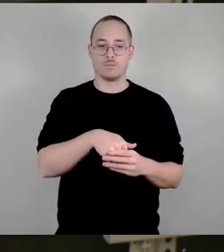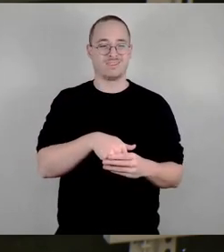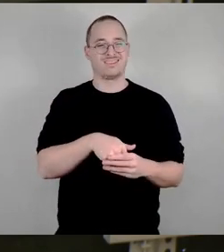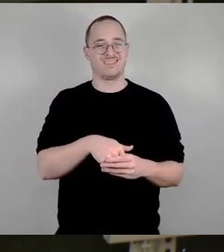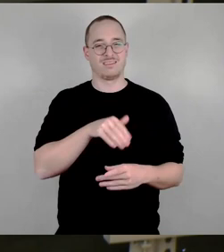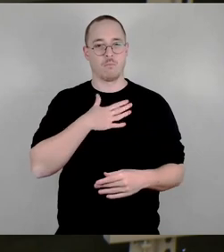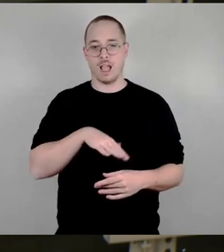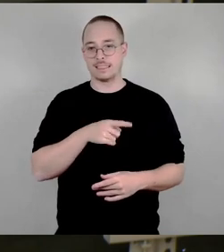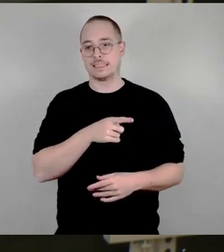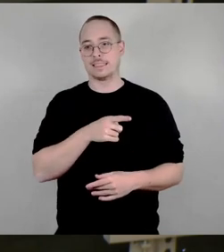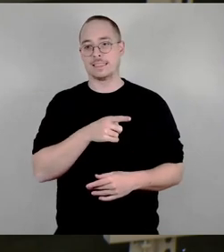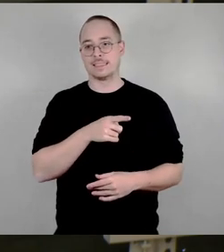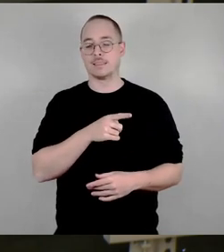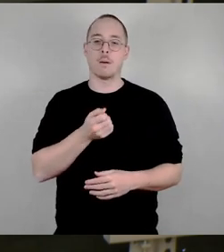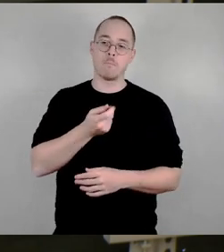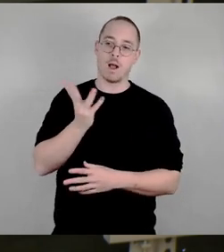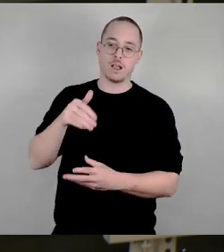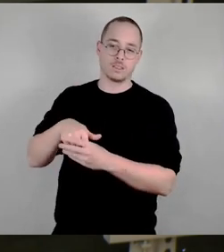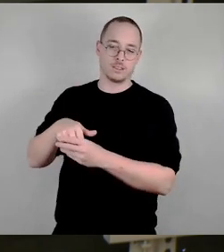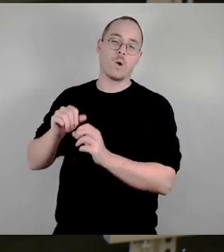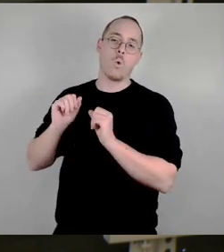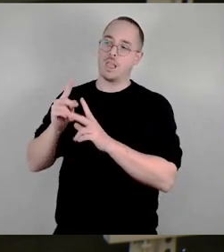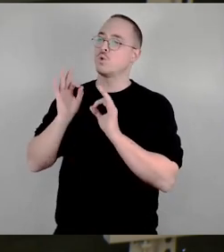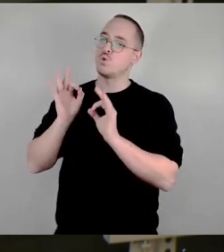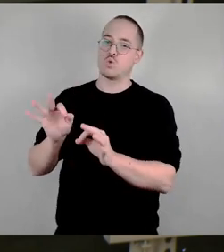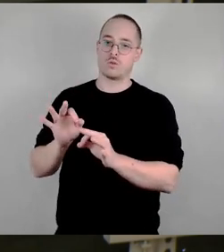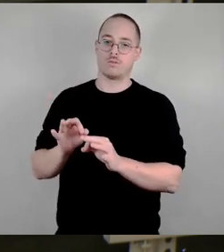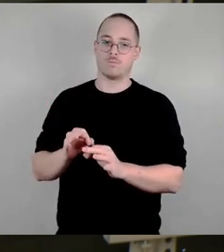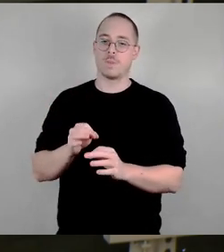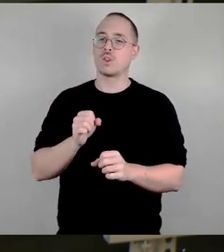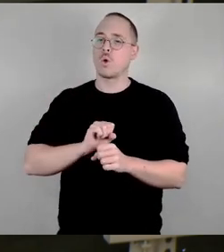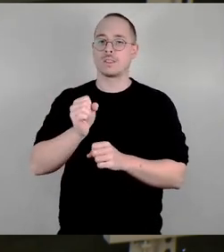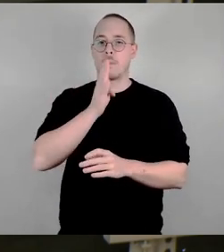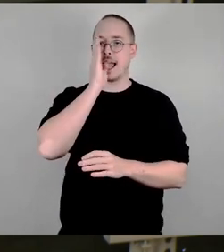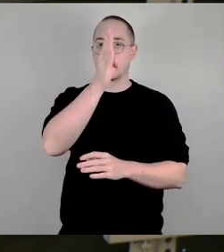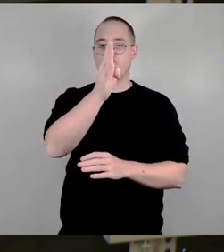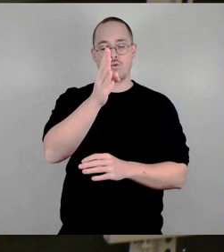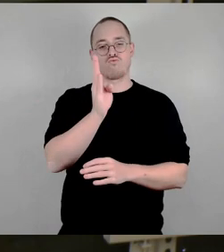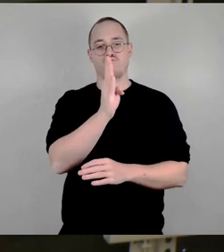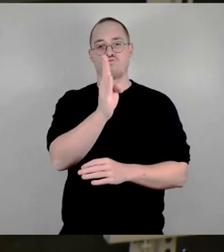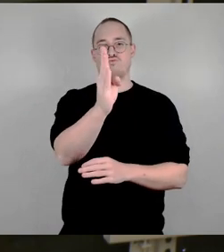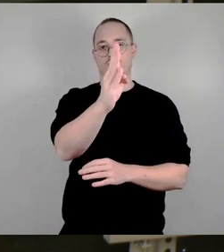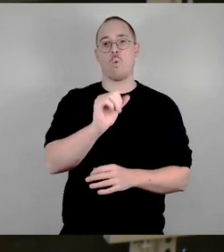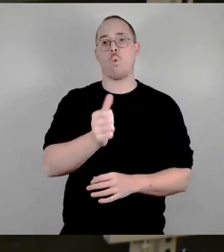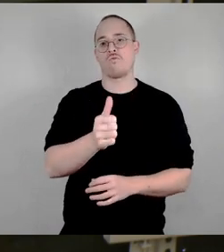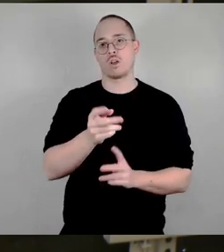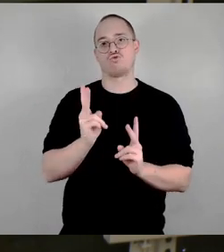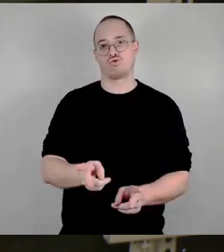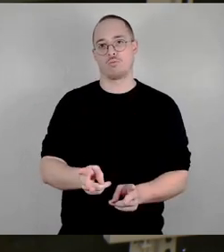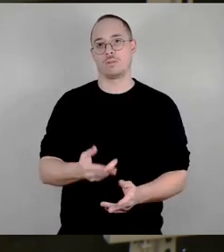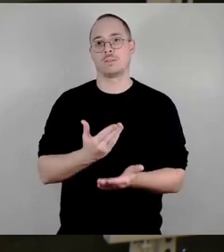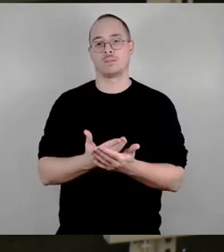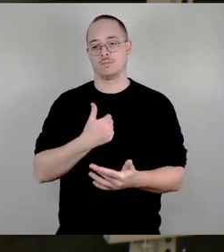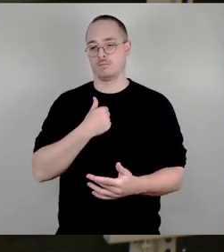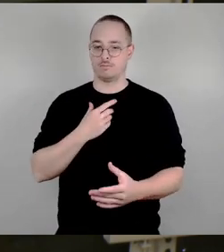aber irgendwie noch sagt, naja, die Richtung stimmt und deswegen geht man mit und hier ist es so, ja,